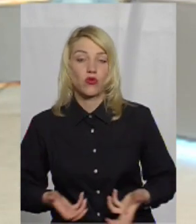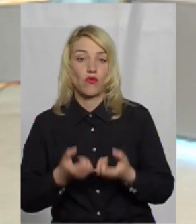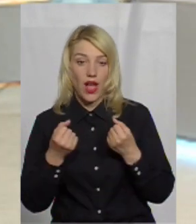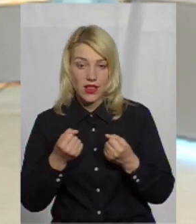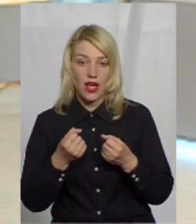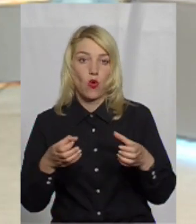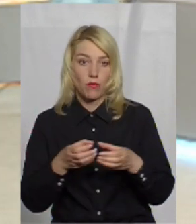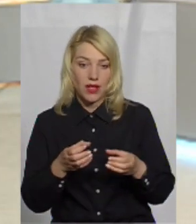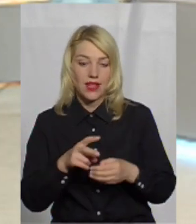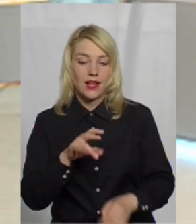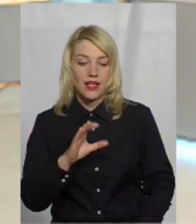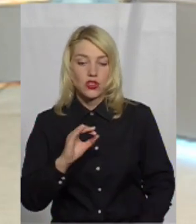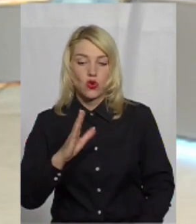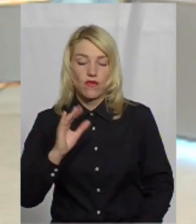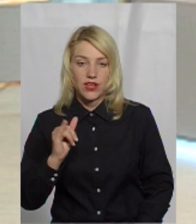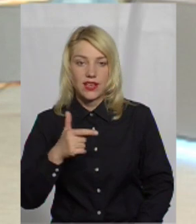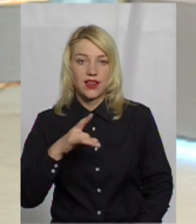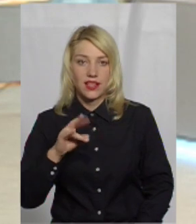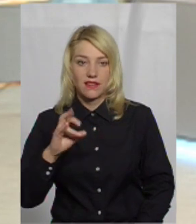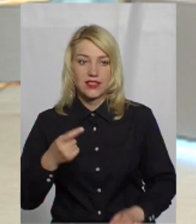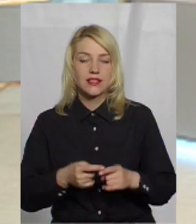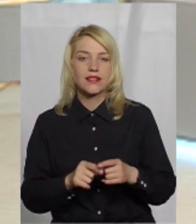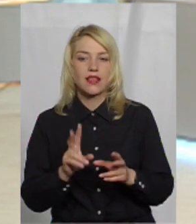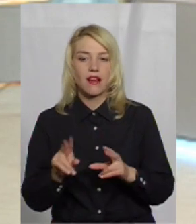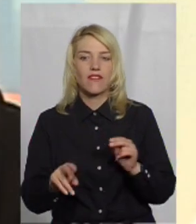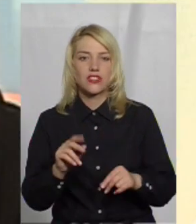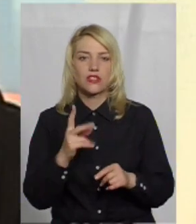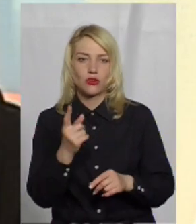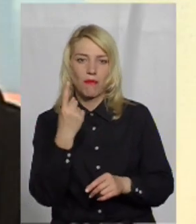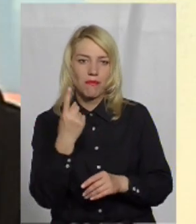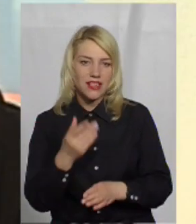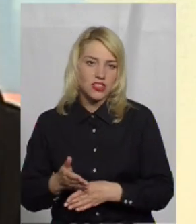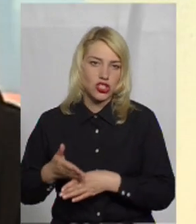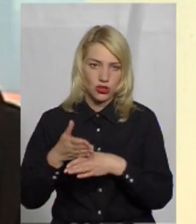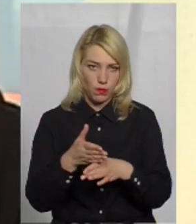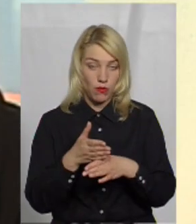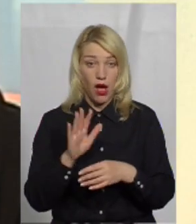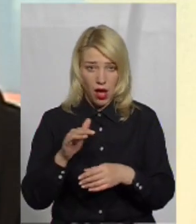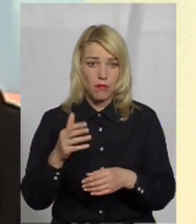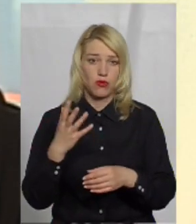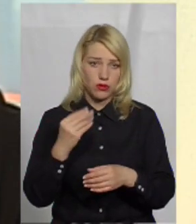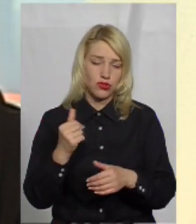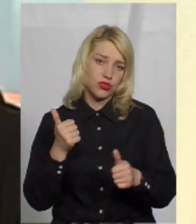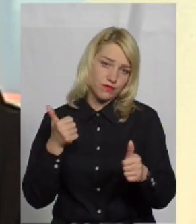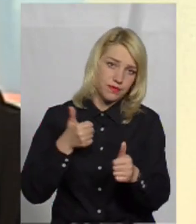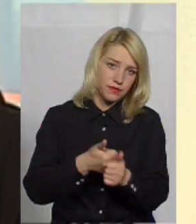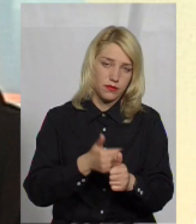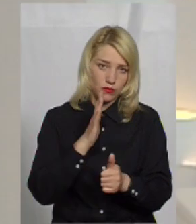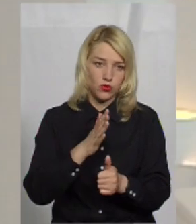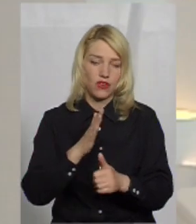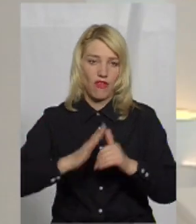гранівців, це так званий перший ствол, як називають його фахівці. Той, хто першим, а потім під'їдуть фахівці і